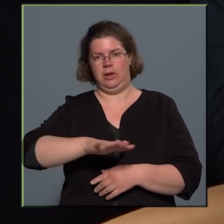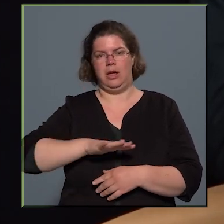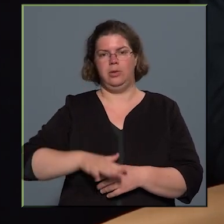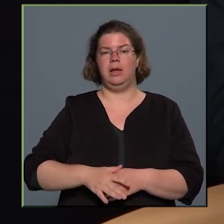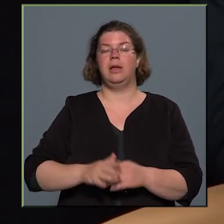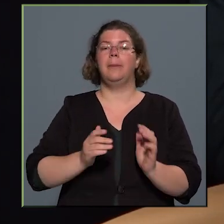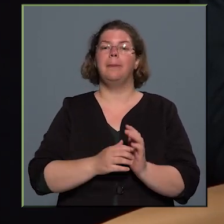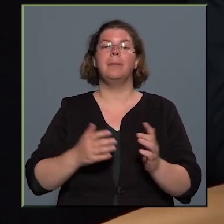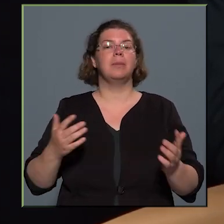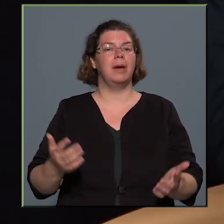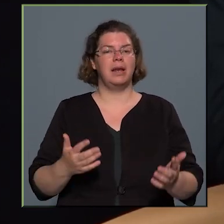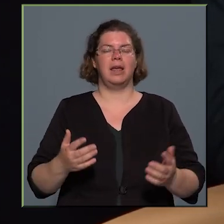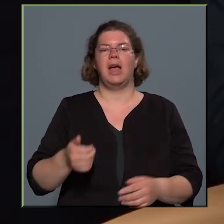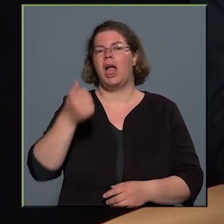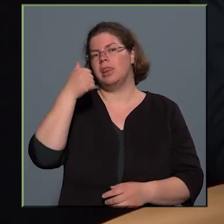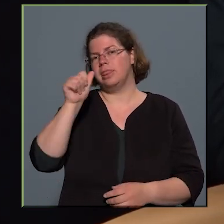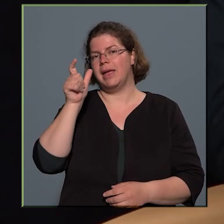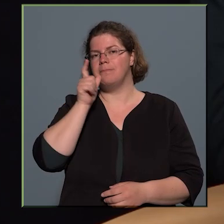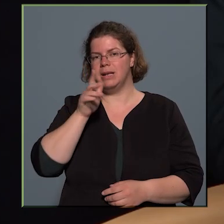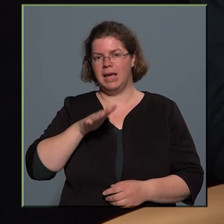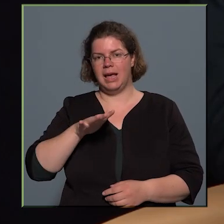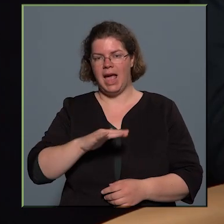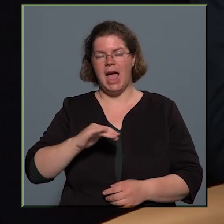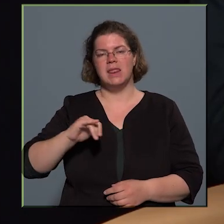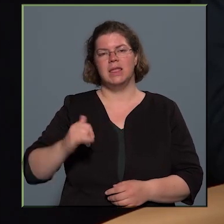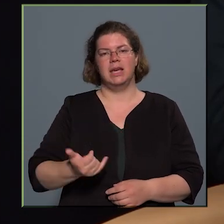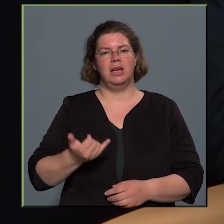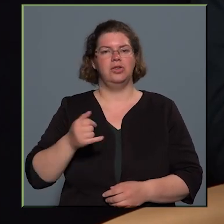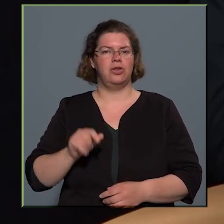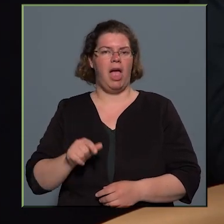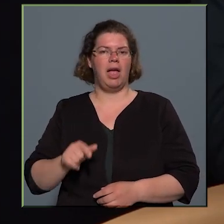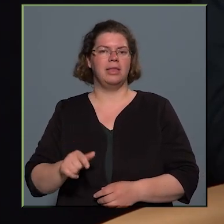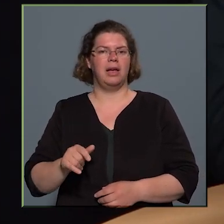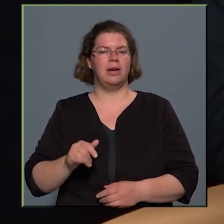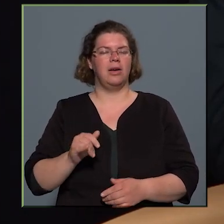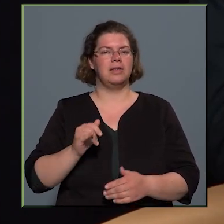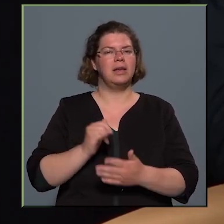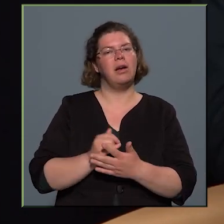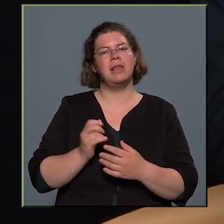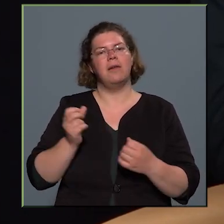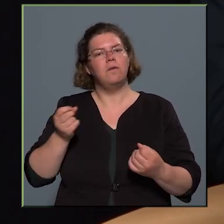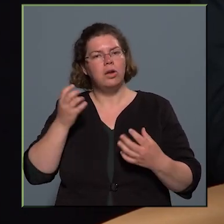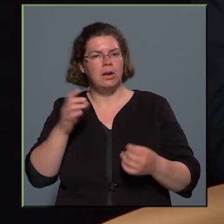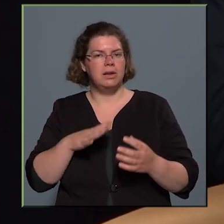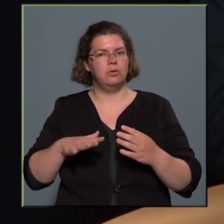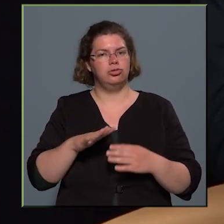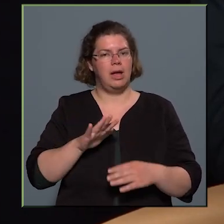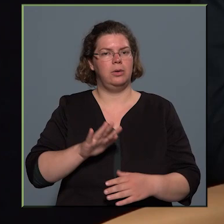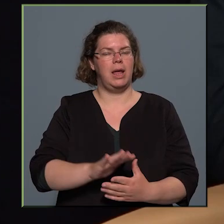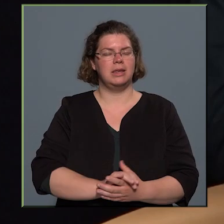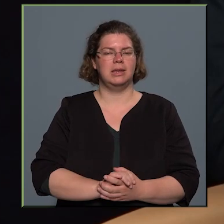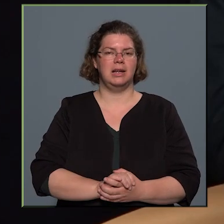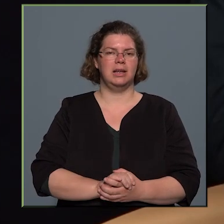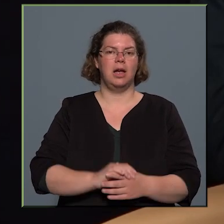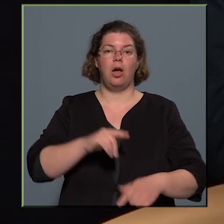mégpedig a Népliget, és ennek az igazán fantasztikus területnek a